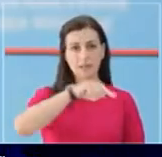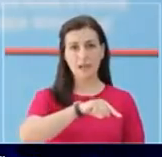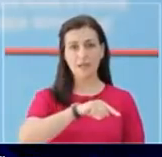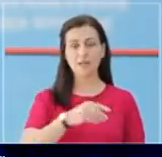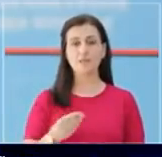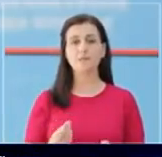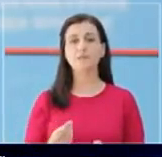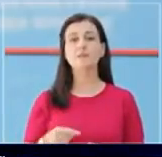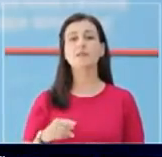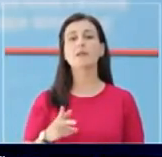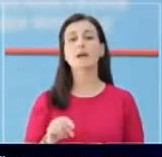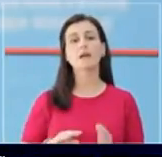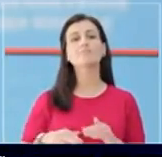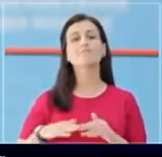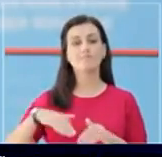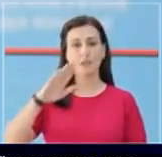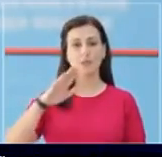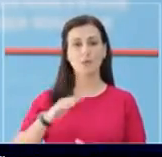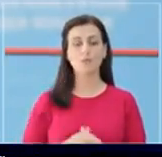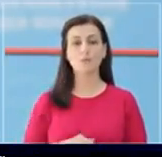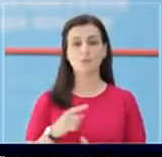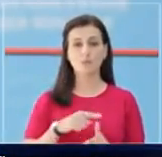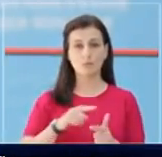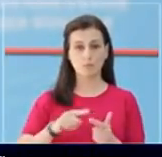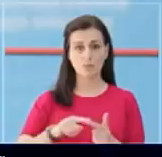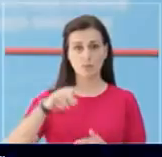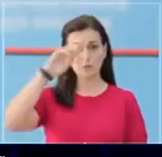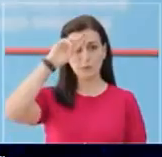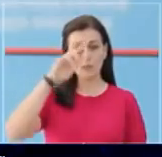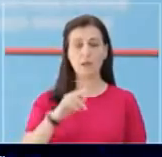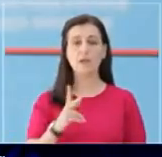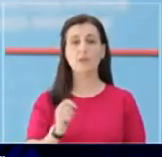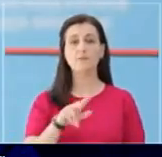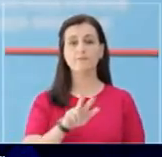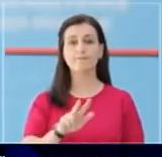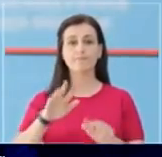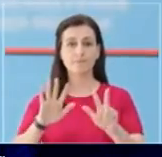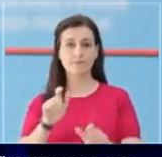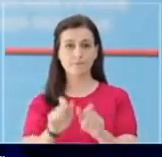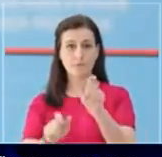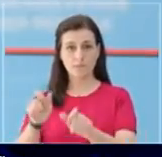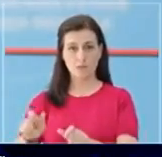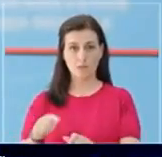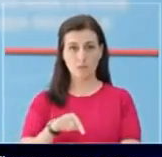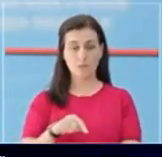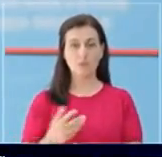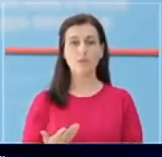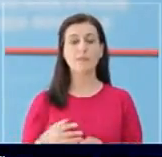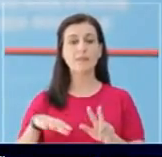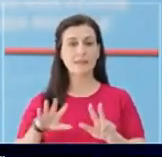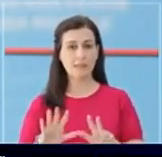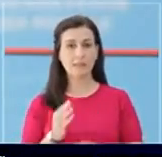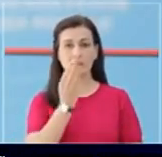të cilat rezultojnë të shtuara. Në të dy spitalet COVID-19, sot kemi 38 të shtruar, nga të cilat